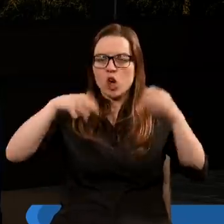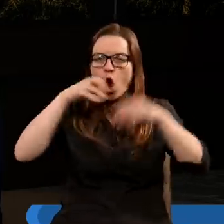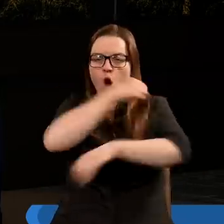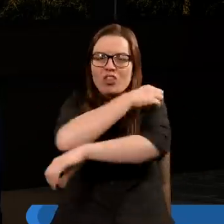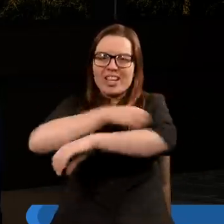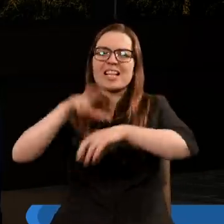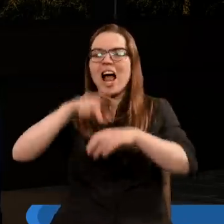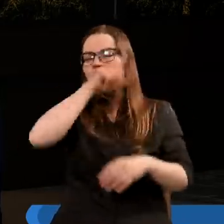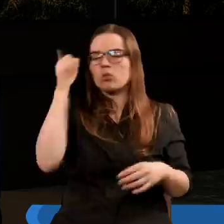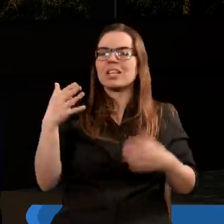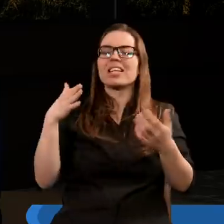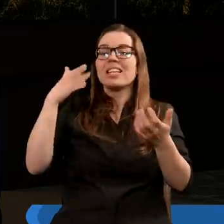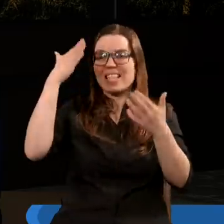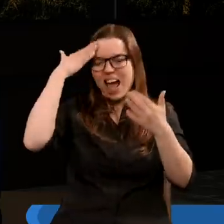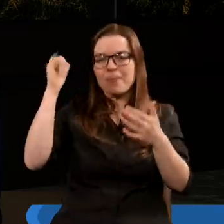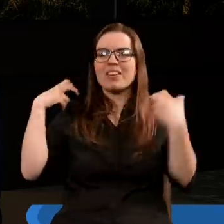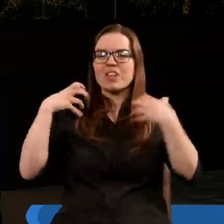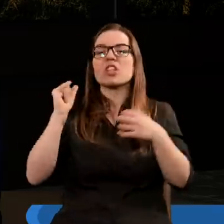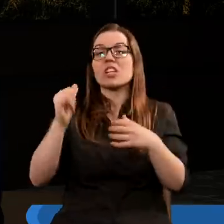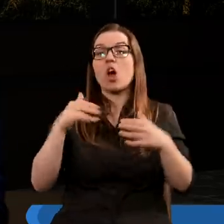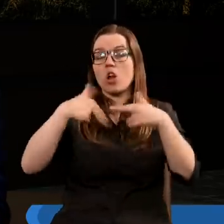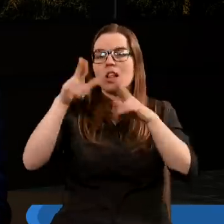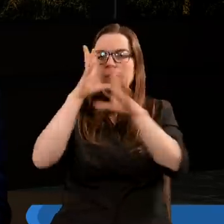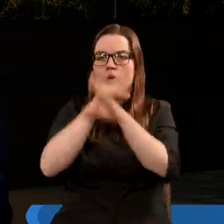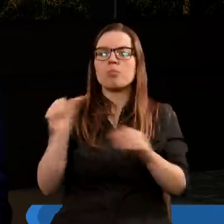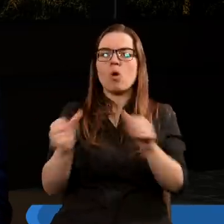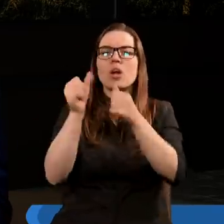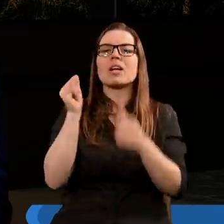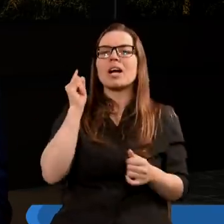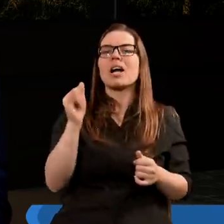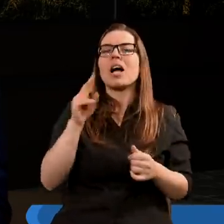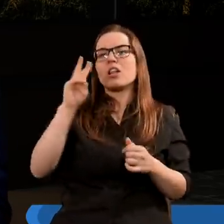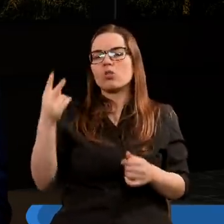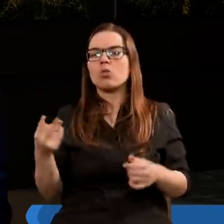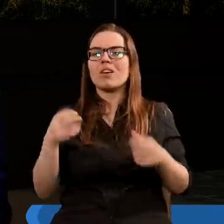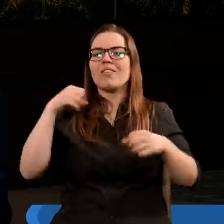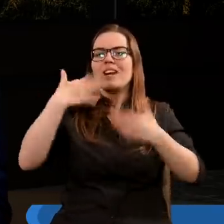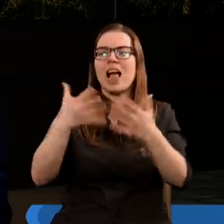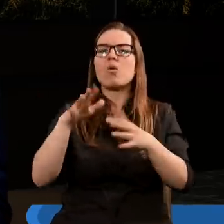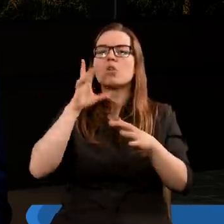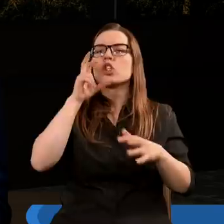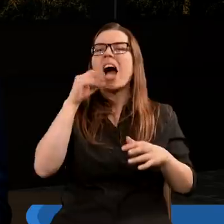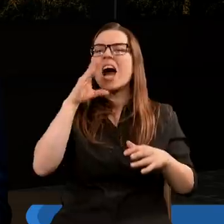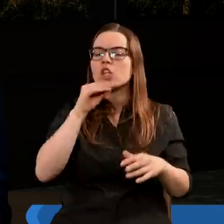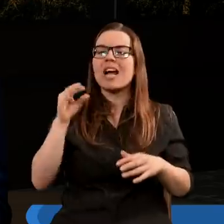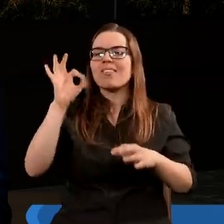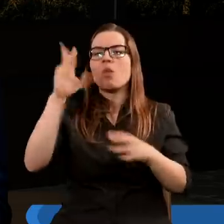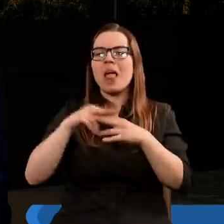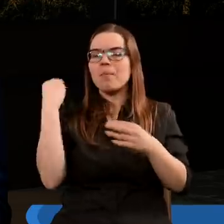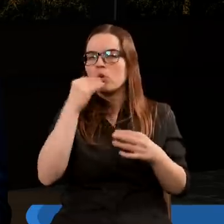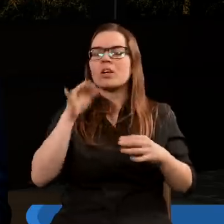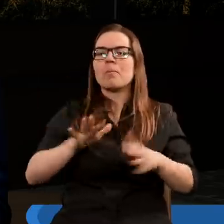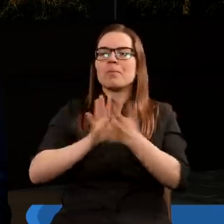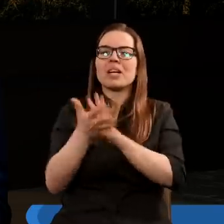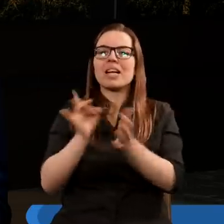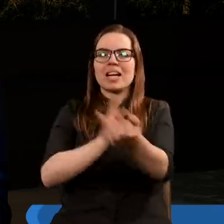ludziach, mających znamie zwierzęcia i oddających pokłon jego posągowi. A drugi wylał czaszę swoją na morze i przemieniło się